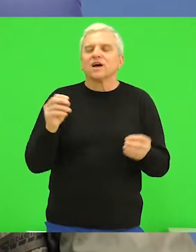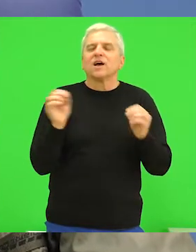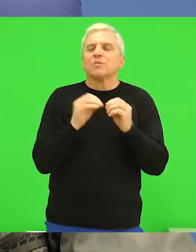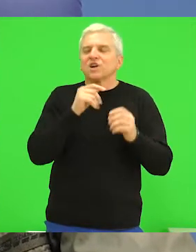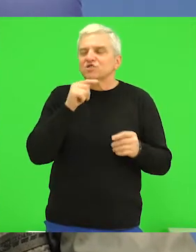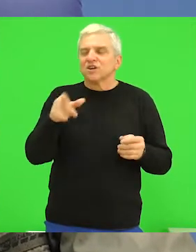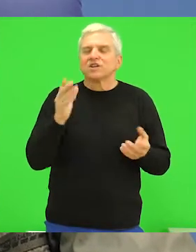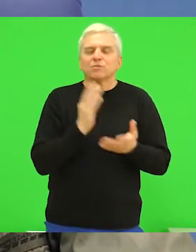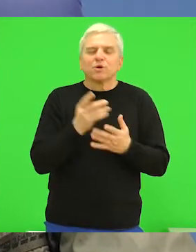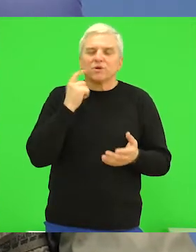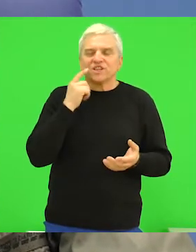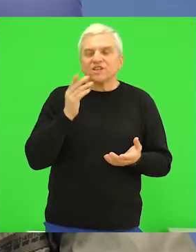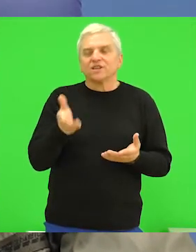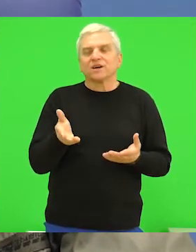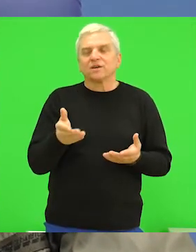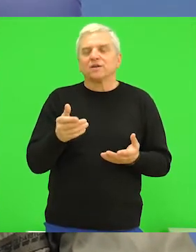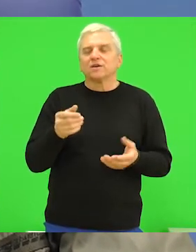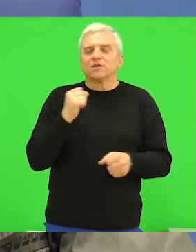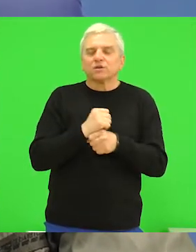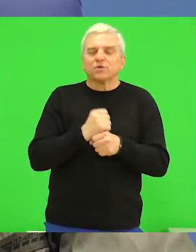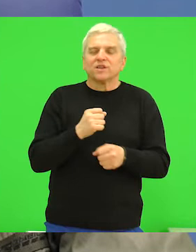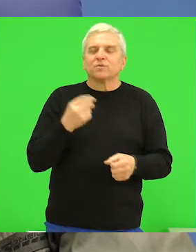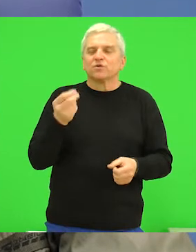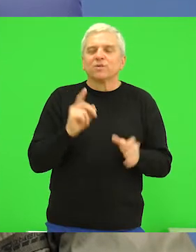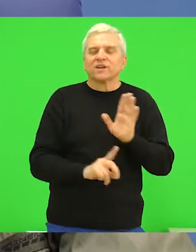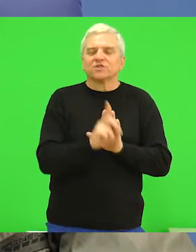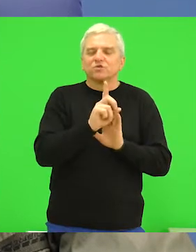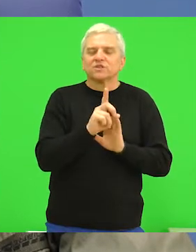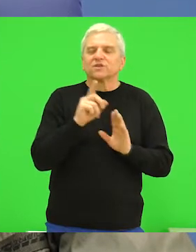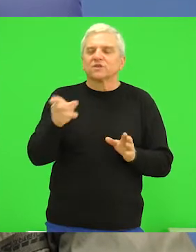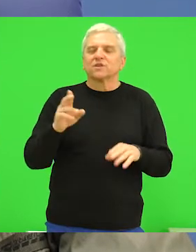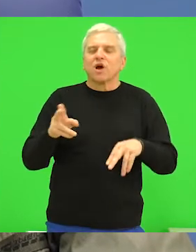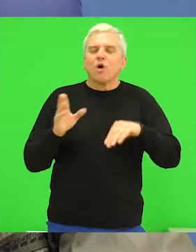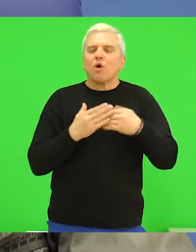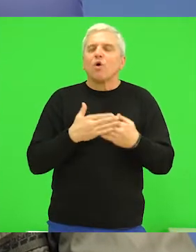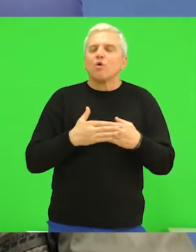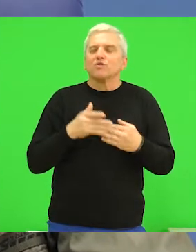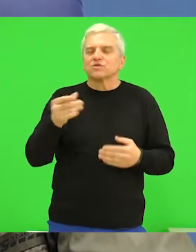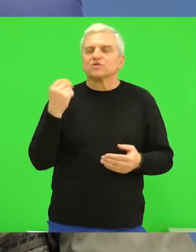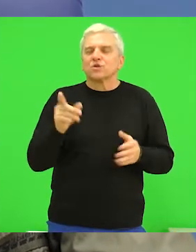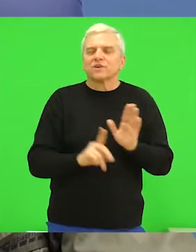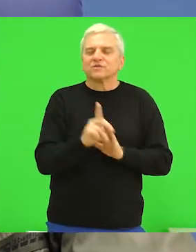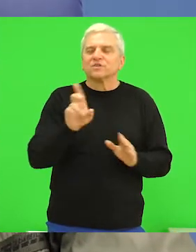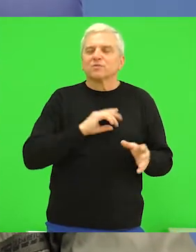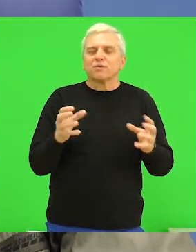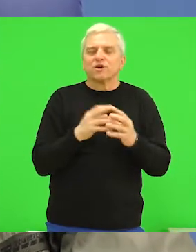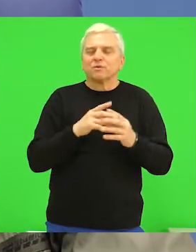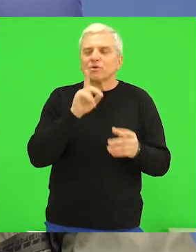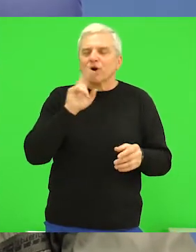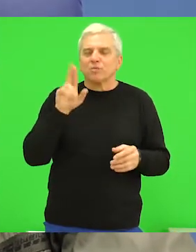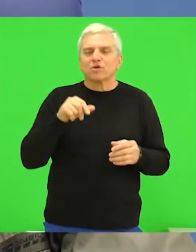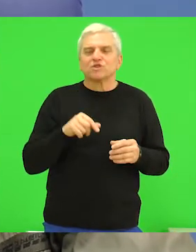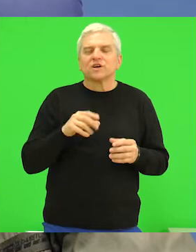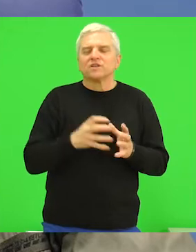Bežanija, a mi ćemo probati da napravimo dobar rezultat i da u odnosu na dobar rezultat napravimo ekipu koja će to